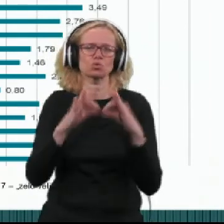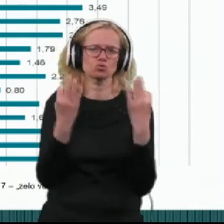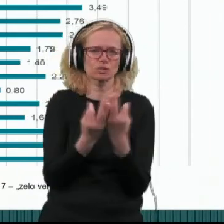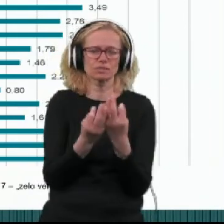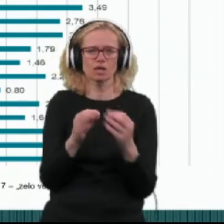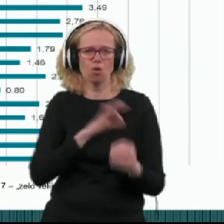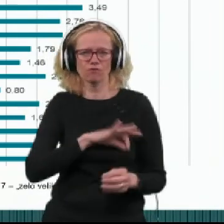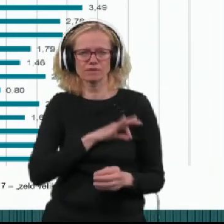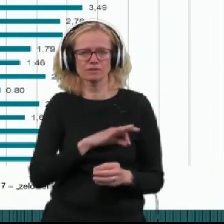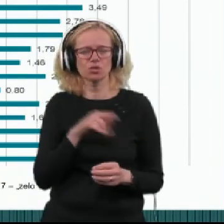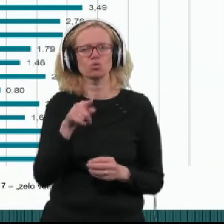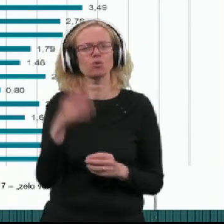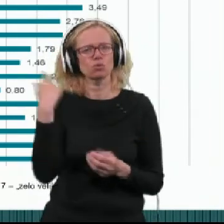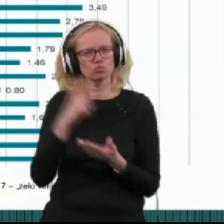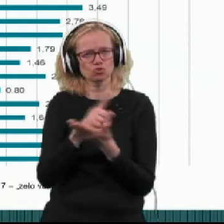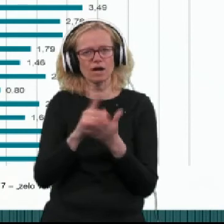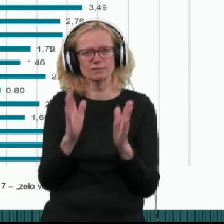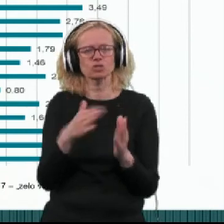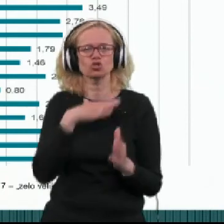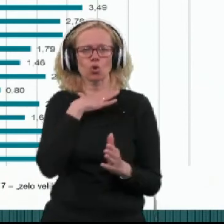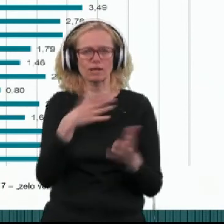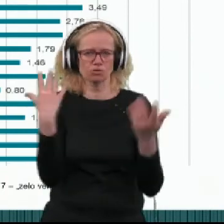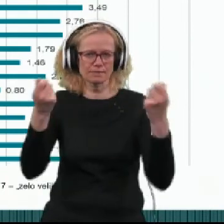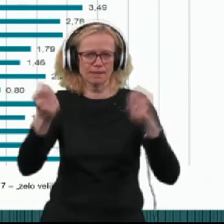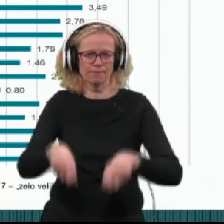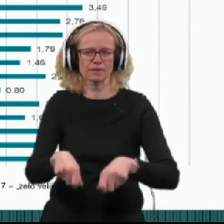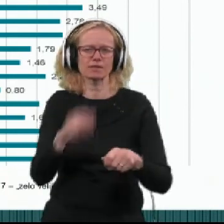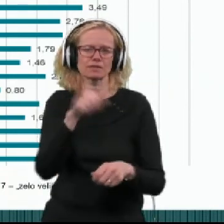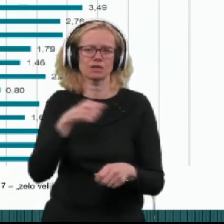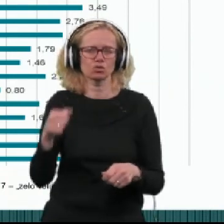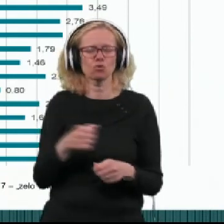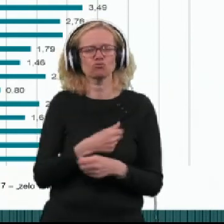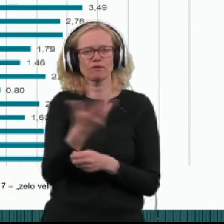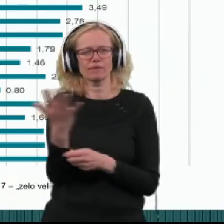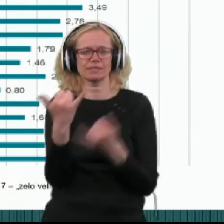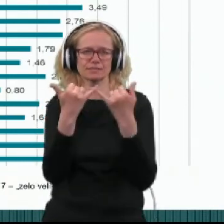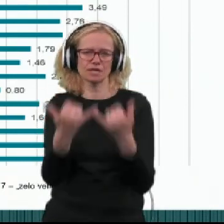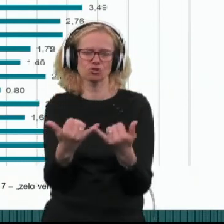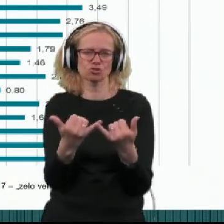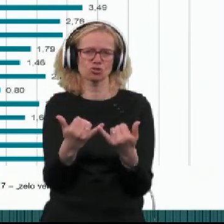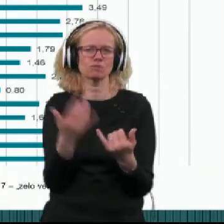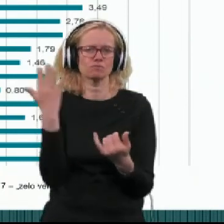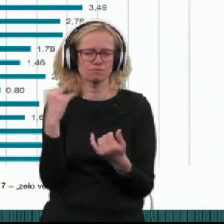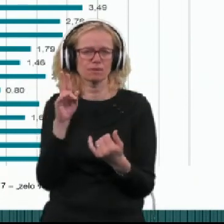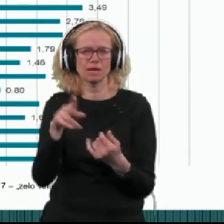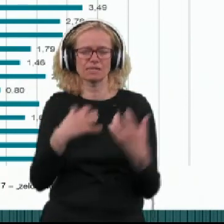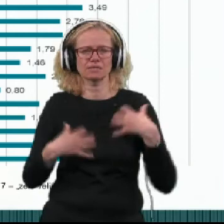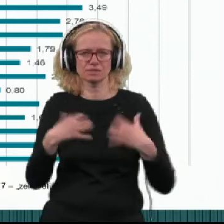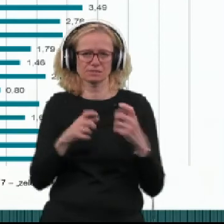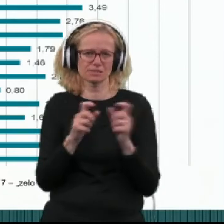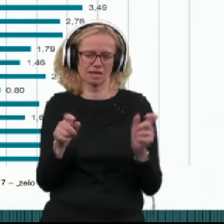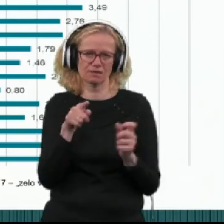gre torej za čas, ko so bile šole zaprte in zato so bili številni starši v stiskeh zaradi teh